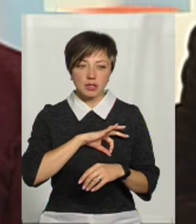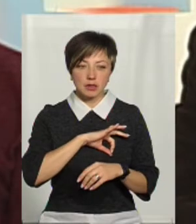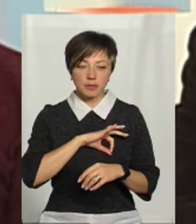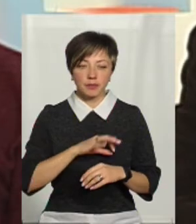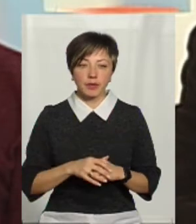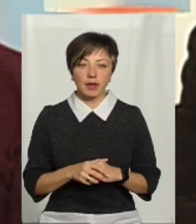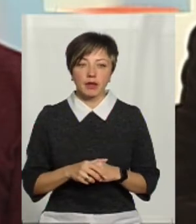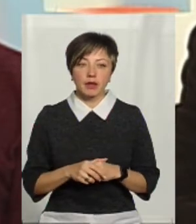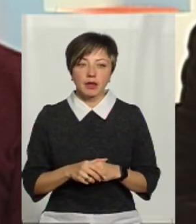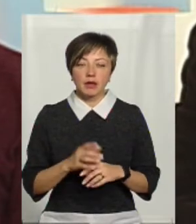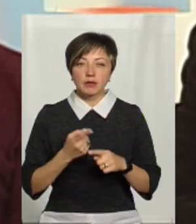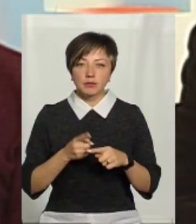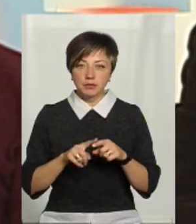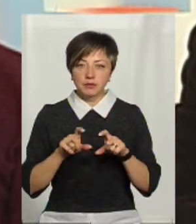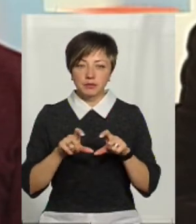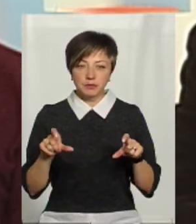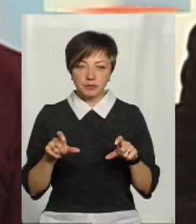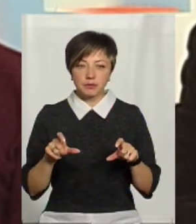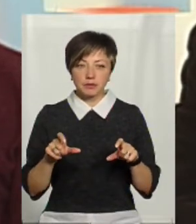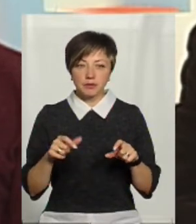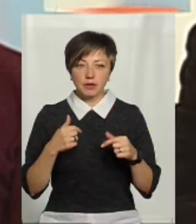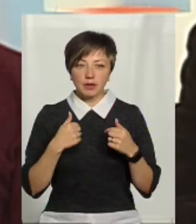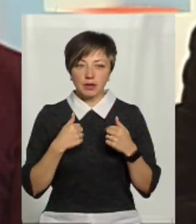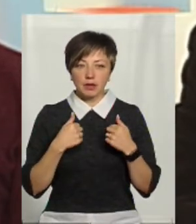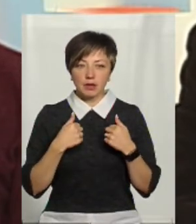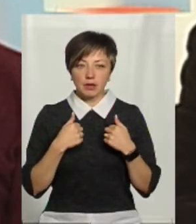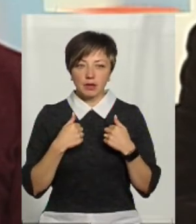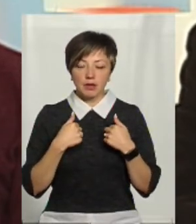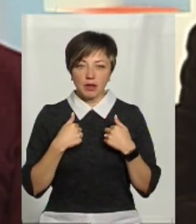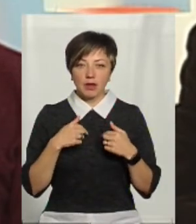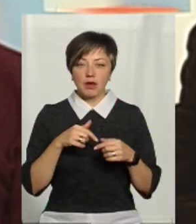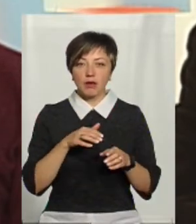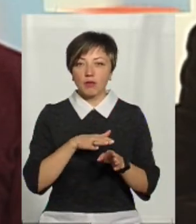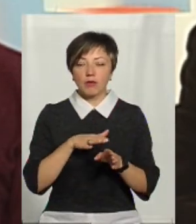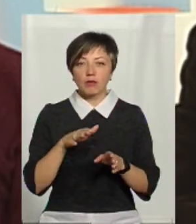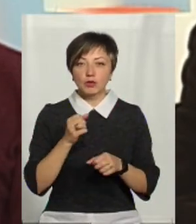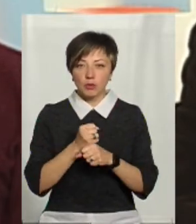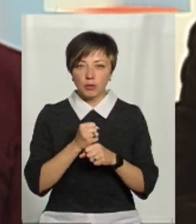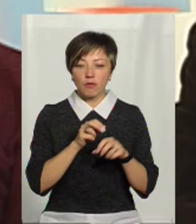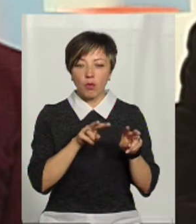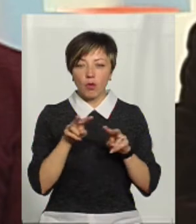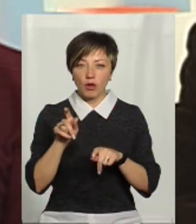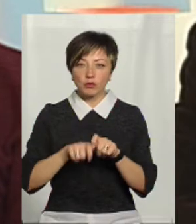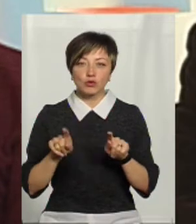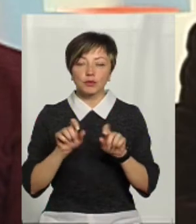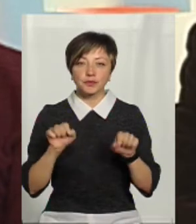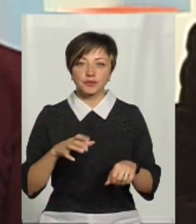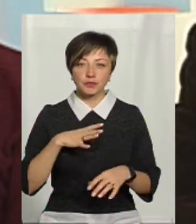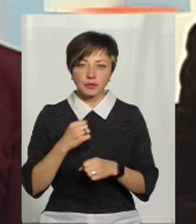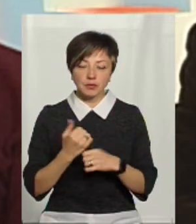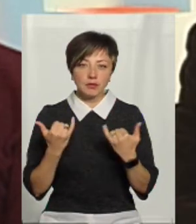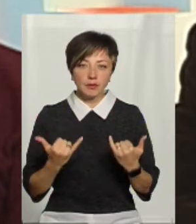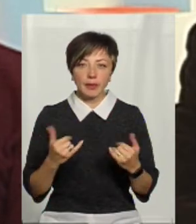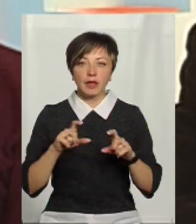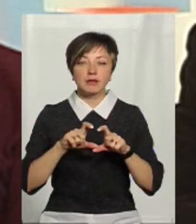даного закладу. Я провів повний огляд і обстеження, що можна було сьогодні зробити. Скажу, що